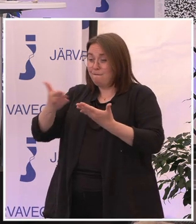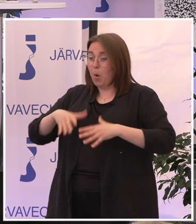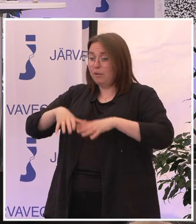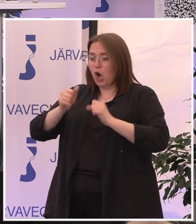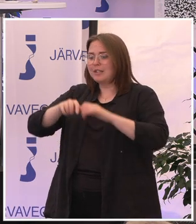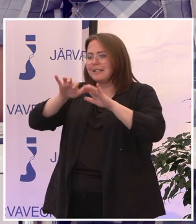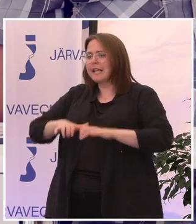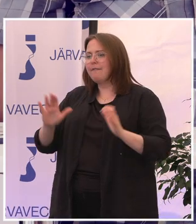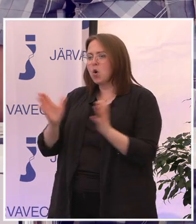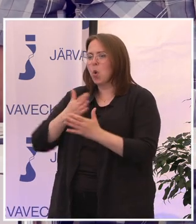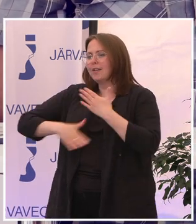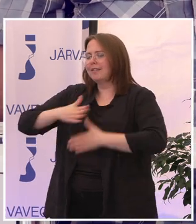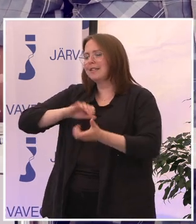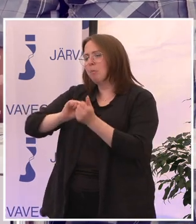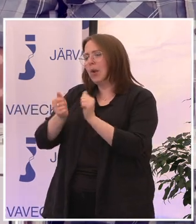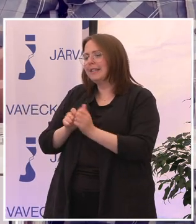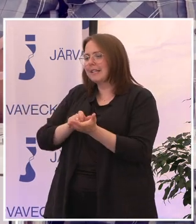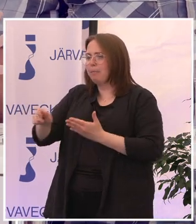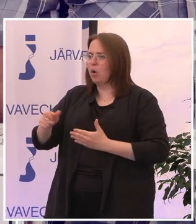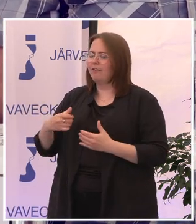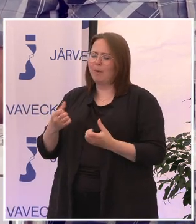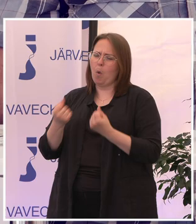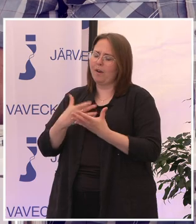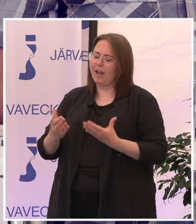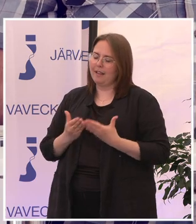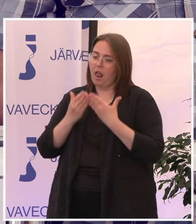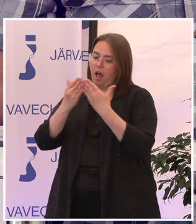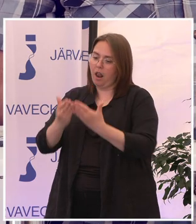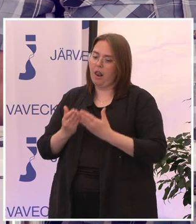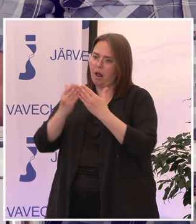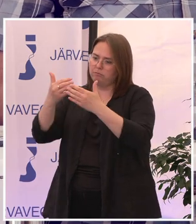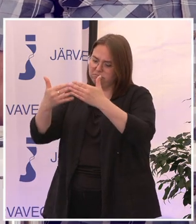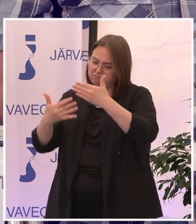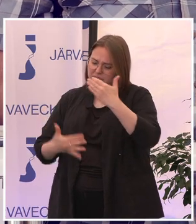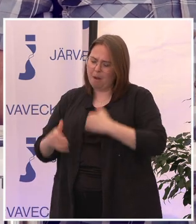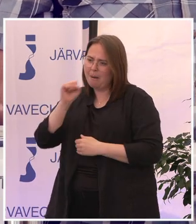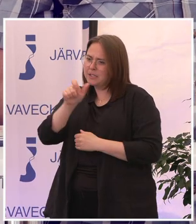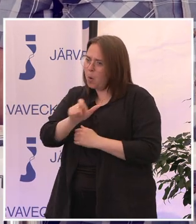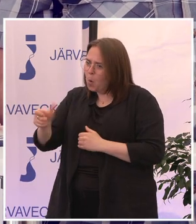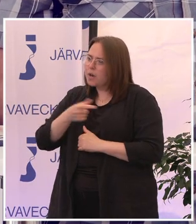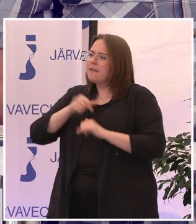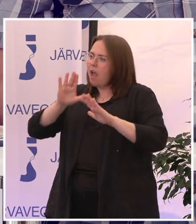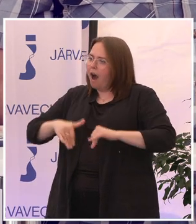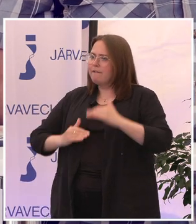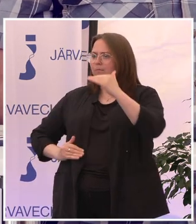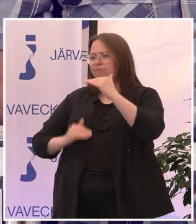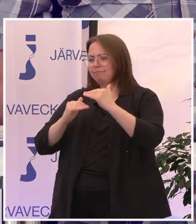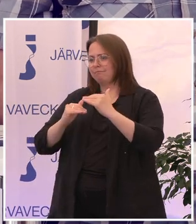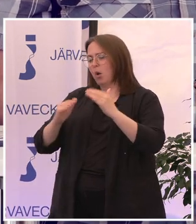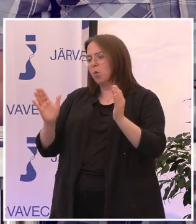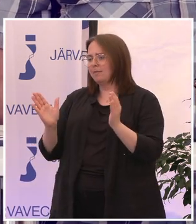skriva en kort intressepolitiska rapport. För ingen vill läsa långa rapporter med bara en massa ord. Så det här är en ganska kort rapport.